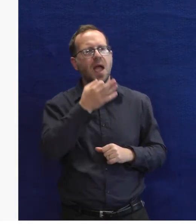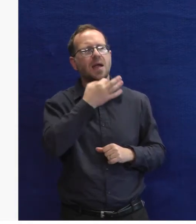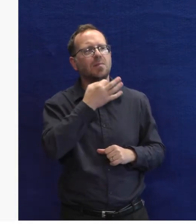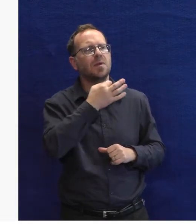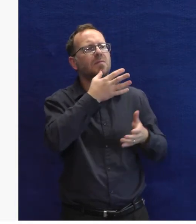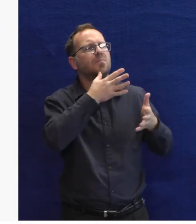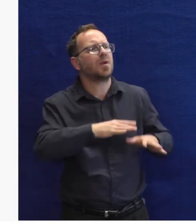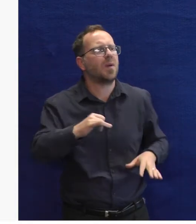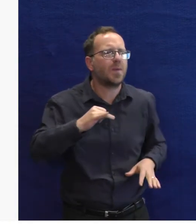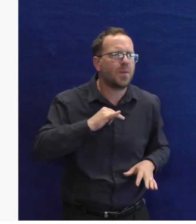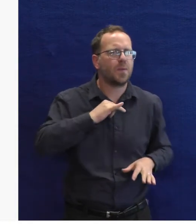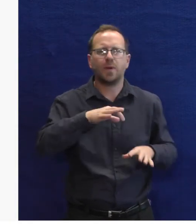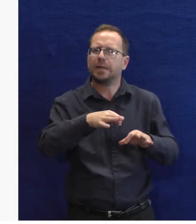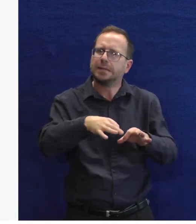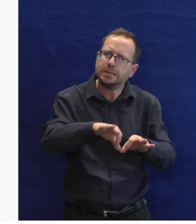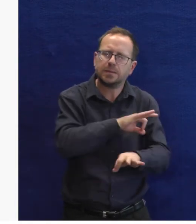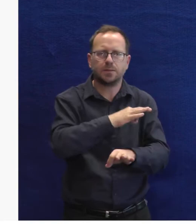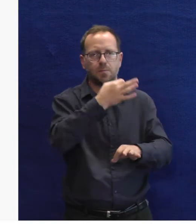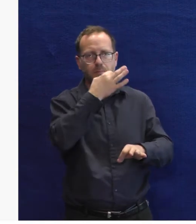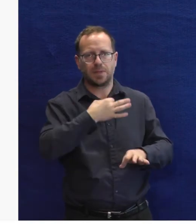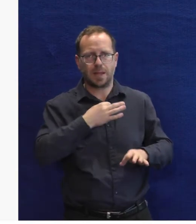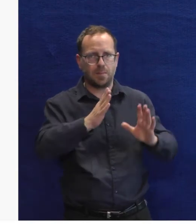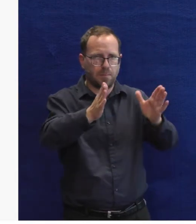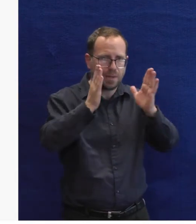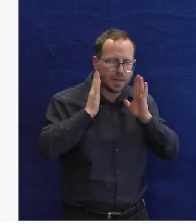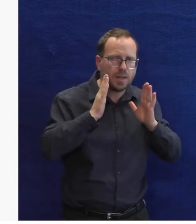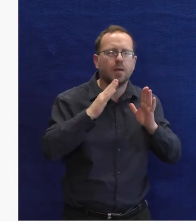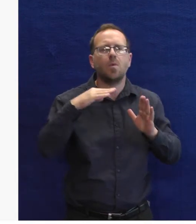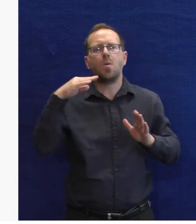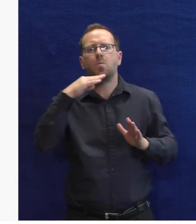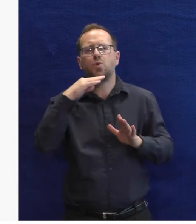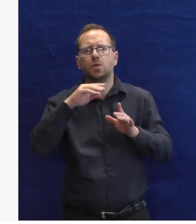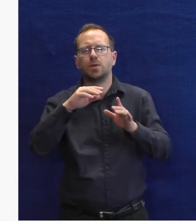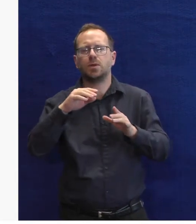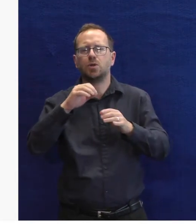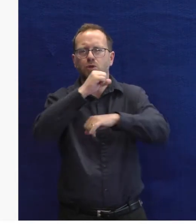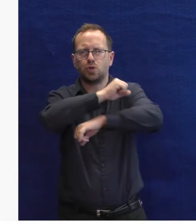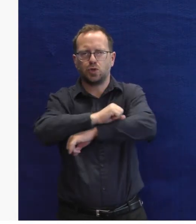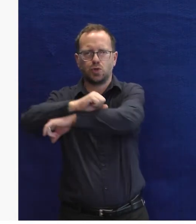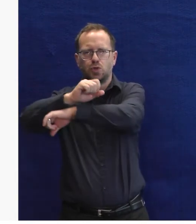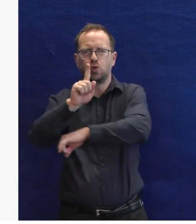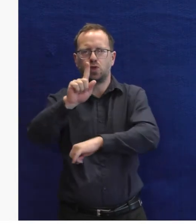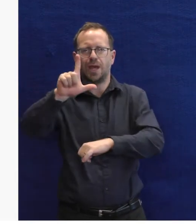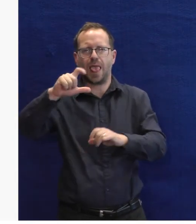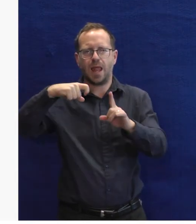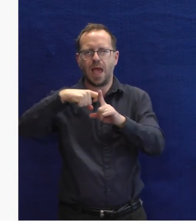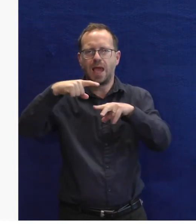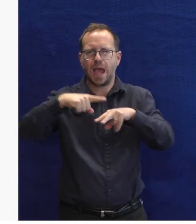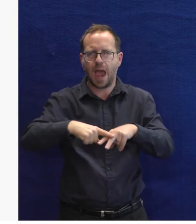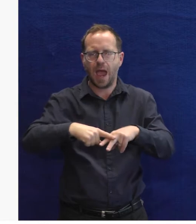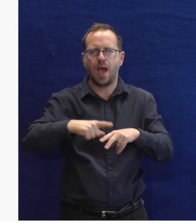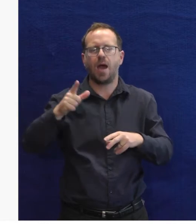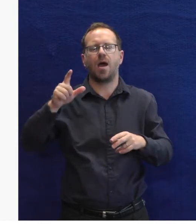Asi pro jakýkoliv detail, kdyby vás to zajímalo, určitě můžete oslovit mě nebo právě pana Žilku z Inovury.